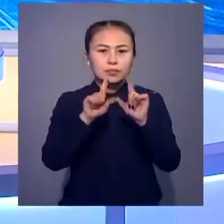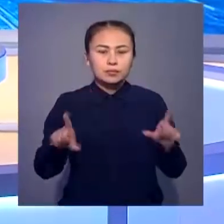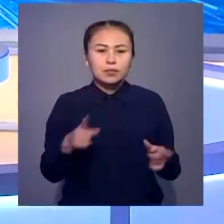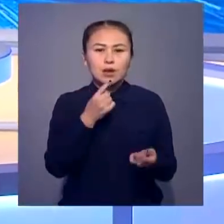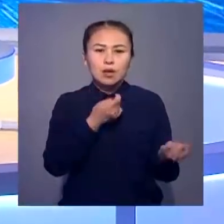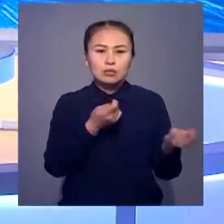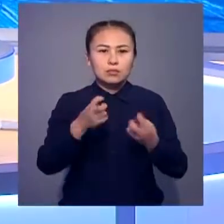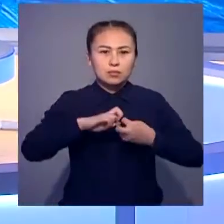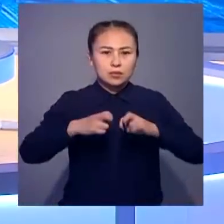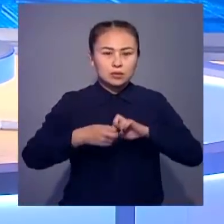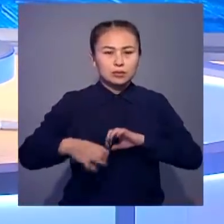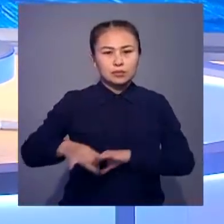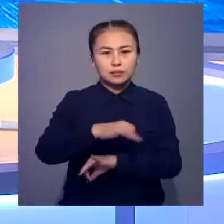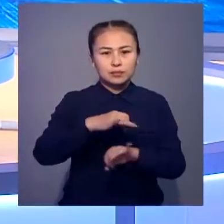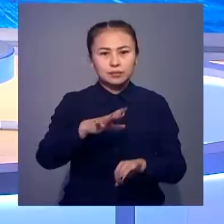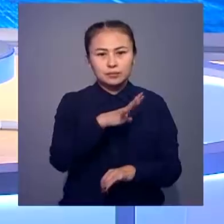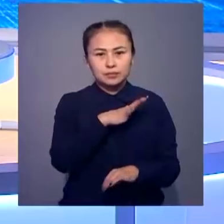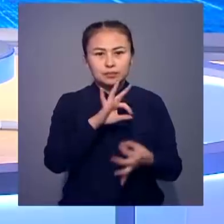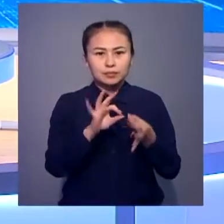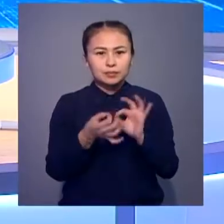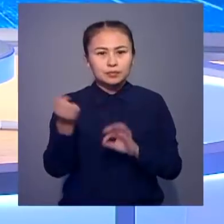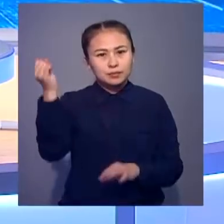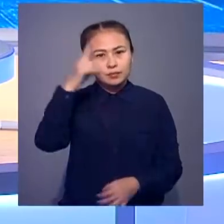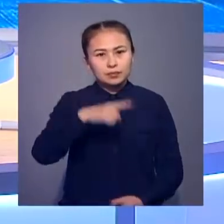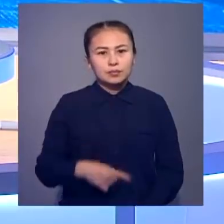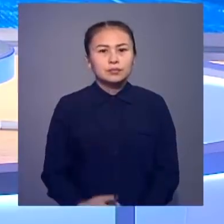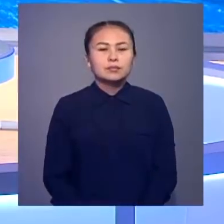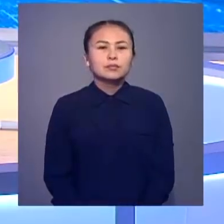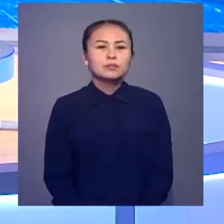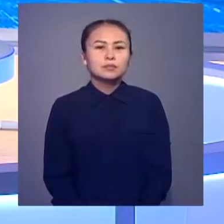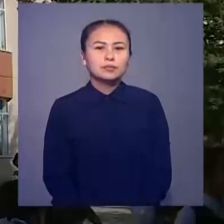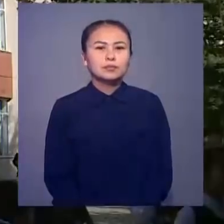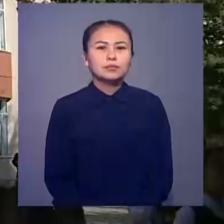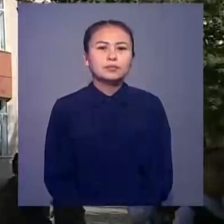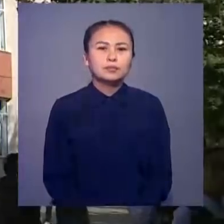мектептегі қауіпсіздік мәселесін көтерді. Түлшіміз кейін ғырек тарқатсын.